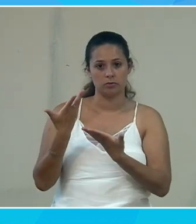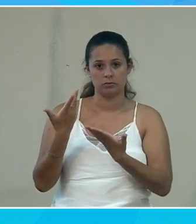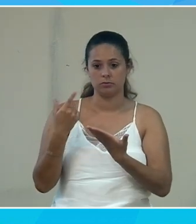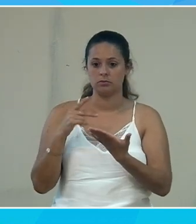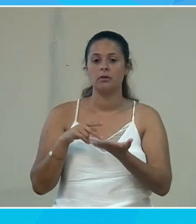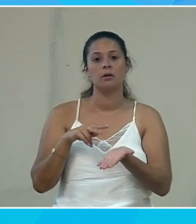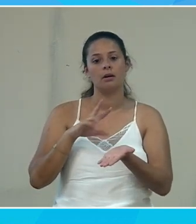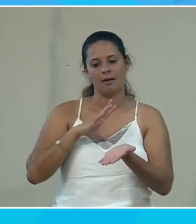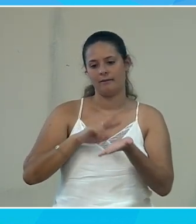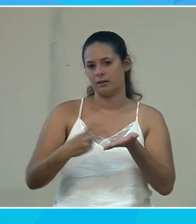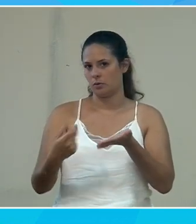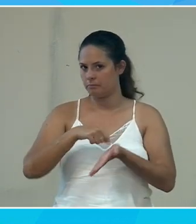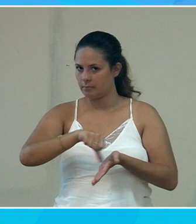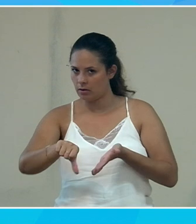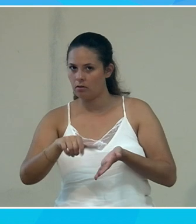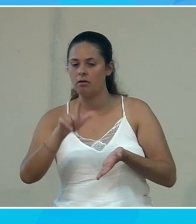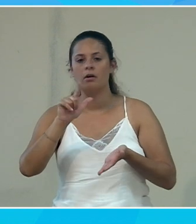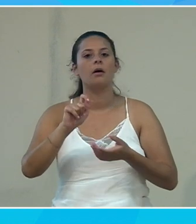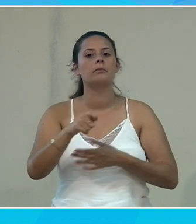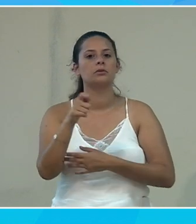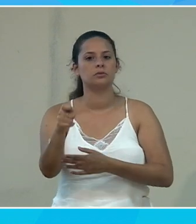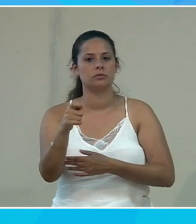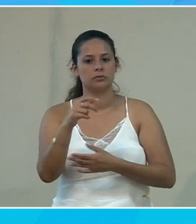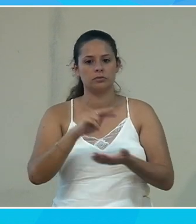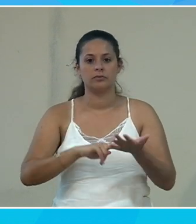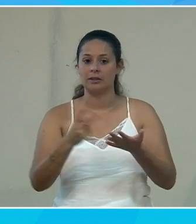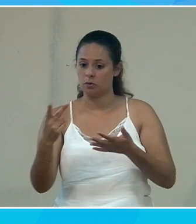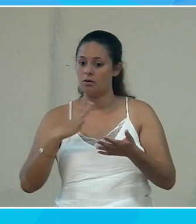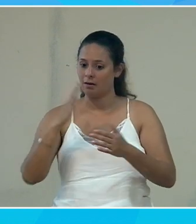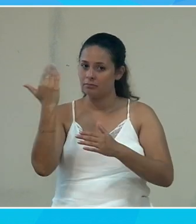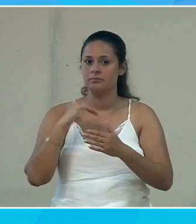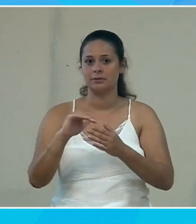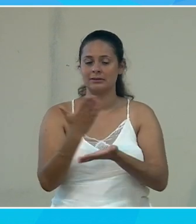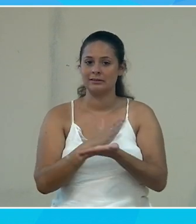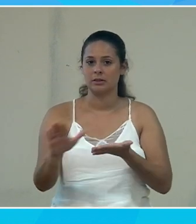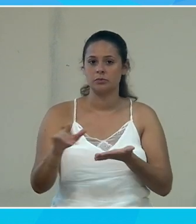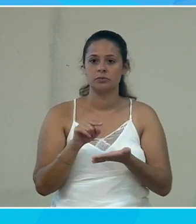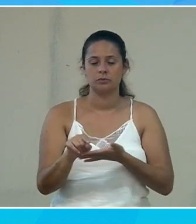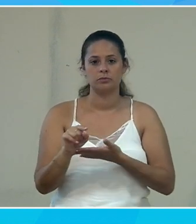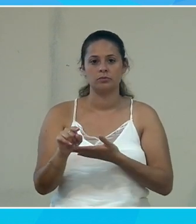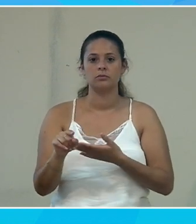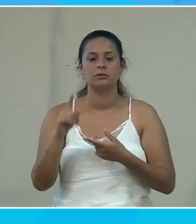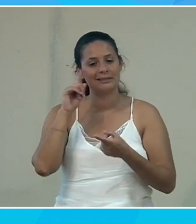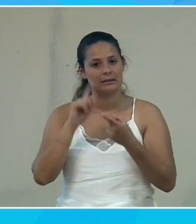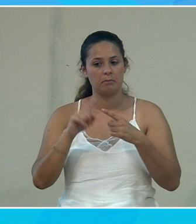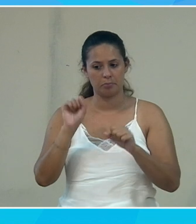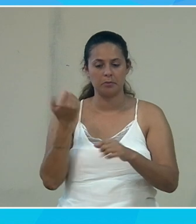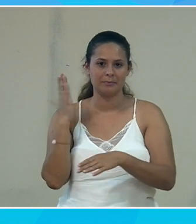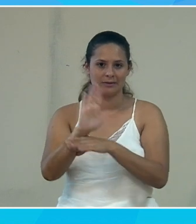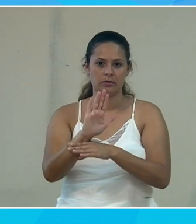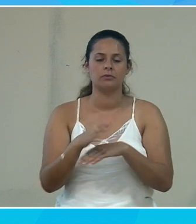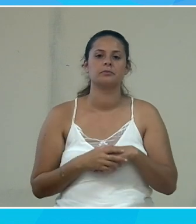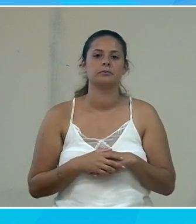une version payante mais on va se retrouver aussi avec une version gratuite que j'ai en l'occurrence déjà installée sur mon ordinateur et que je vais vous présenter